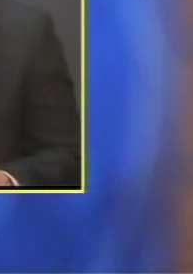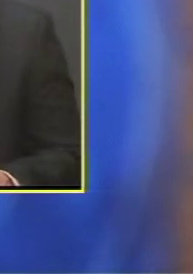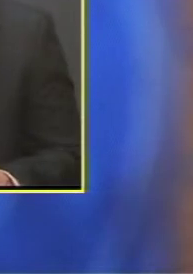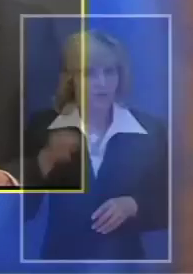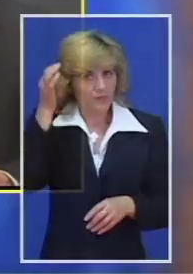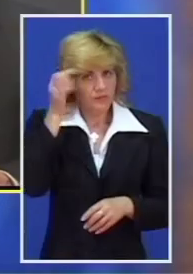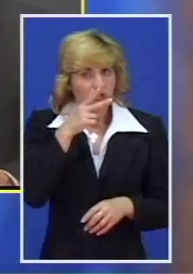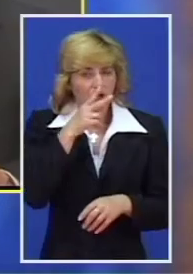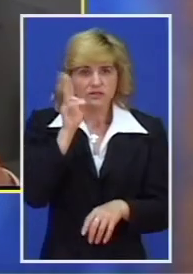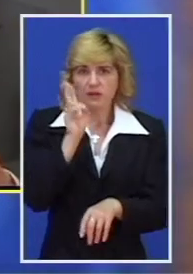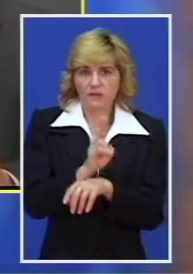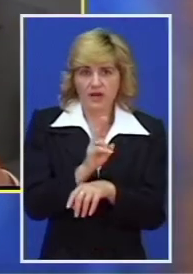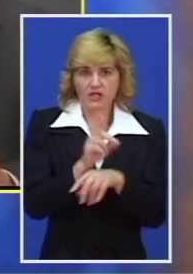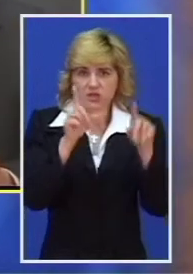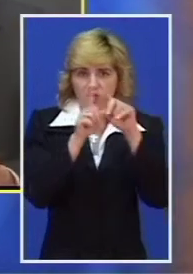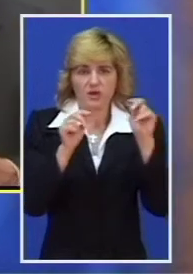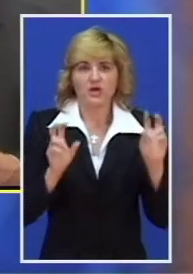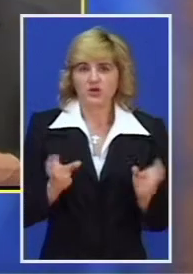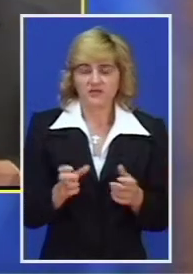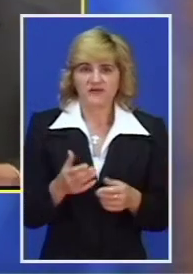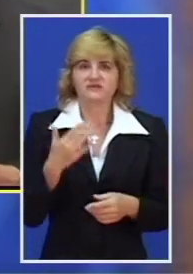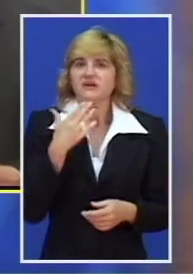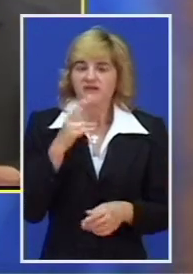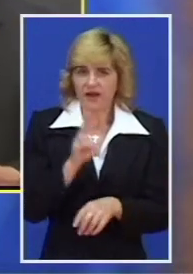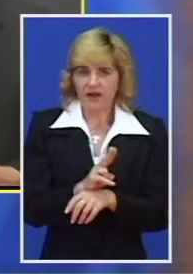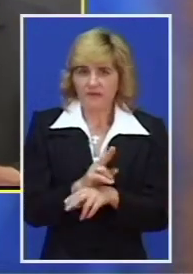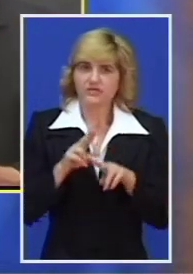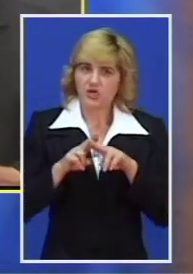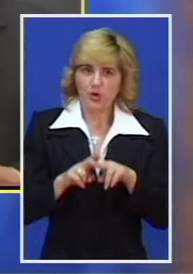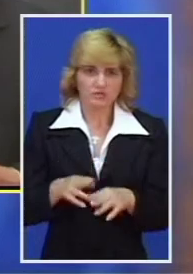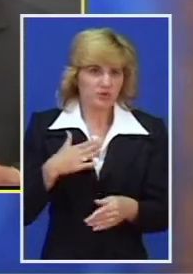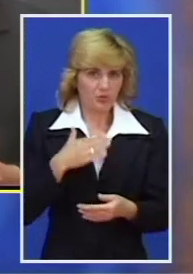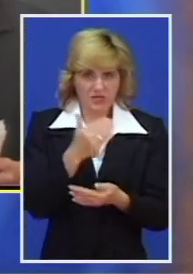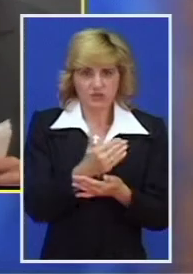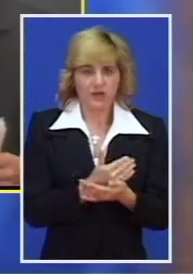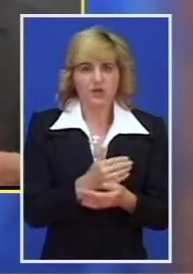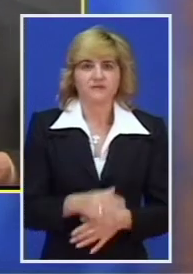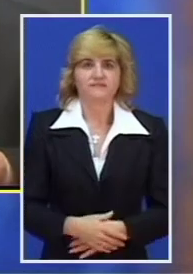Poštovni gledalci, pratili ste infoblog Juveko televizije. Hvala na pažnji i ostanite i dalje uz naš program.